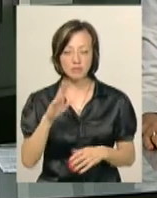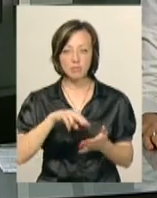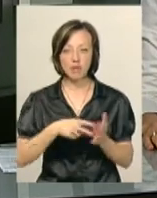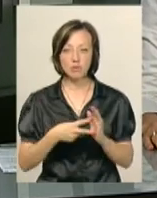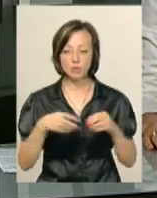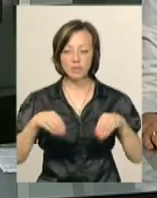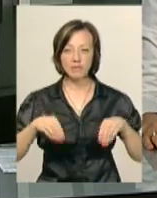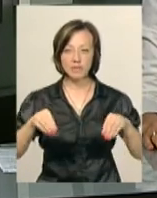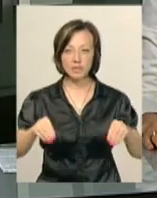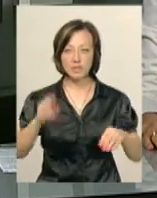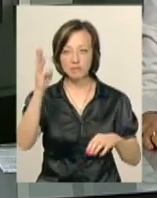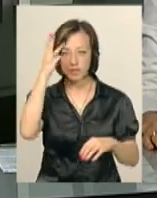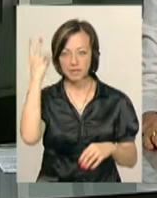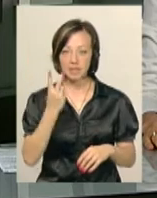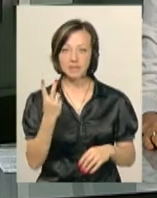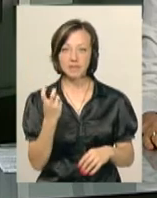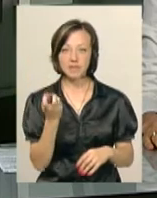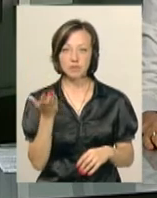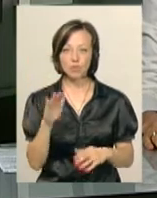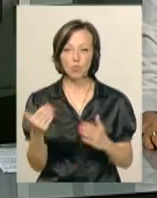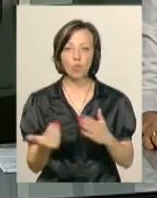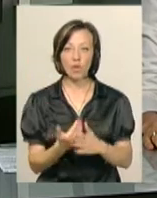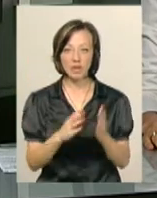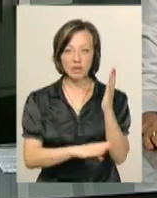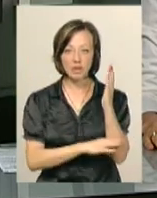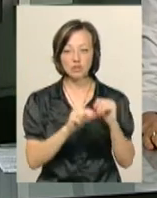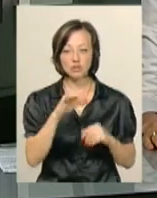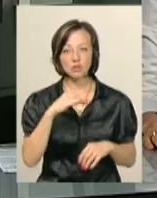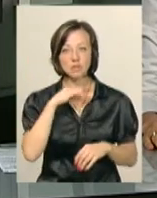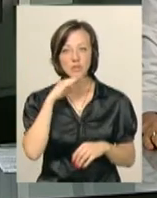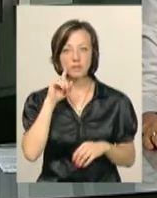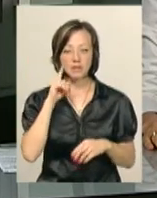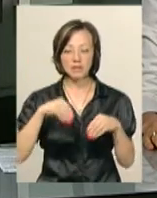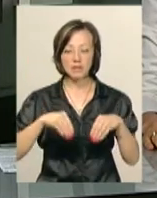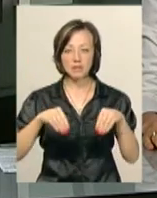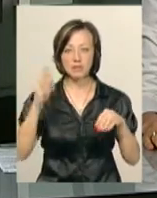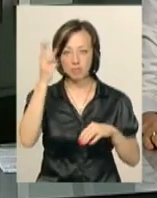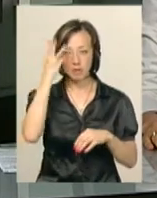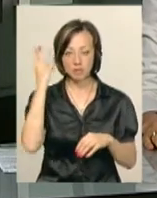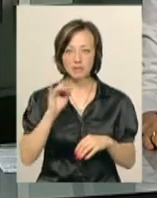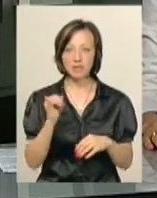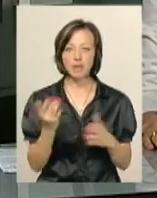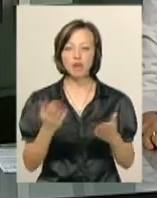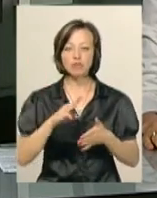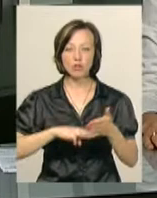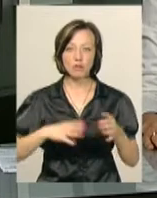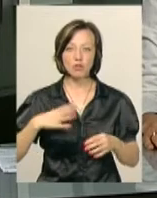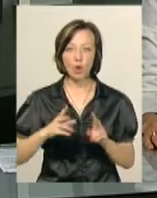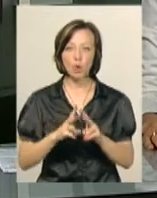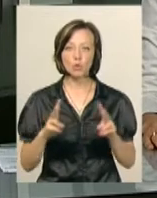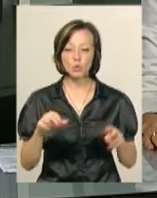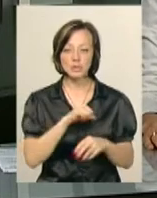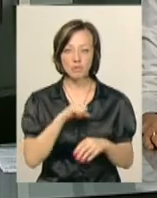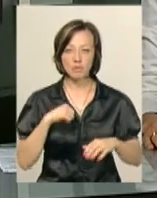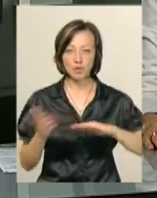планують висадити у Хмельницькому 200 нових дерев. Чи достатньо зелених насаджень в обласному центрі та який ж трав чекає на тих, хто